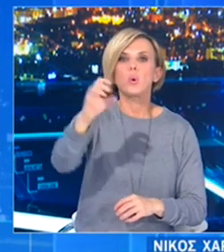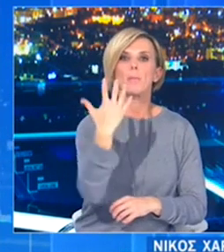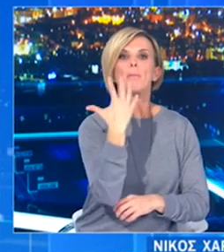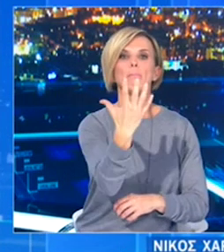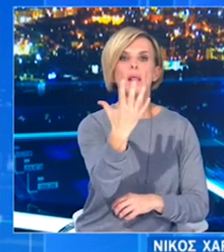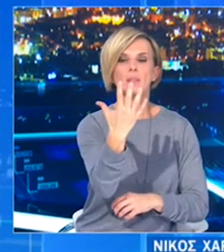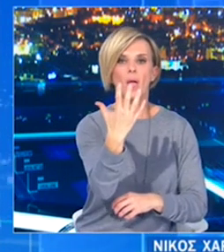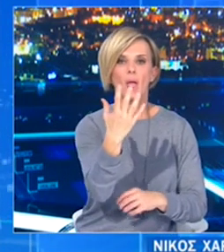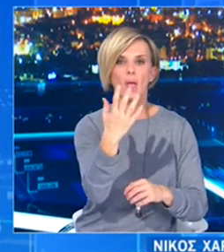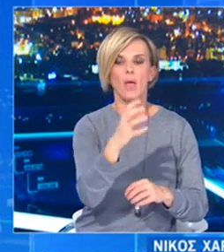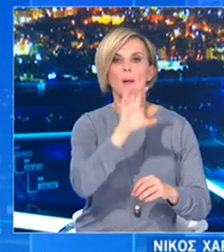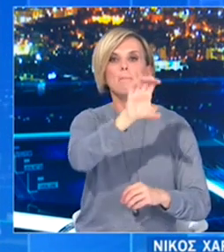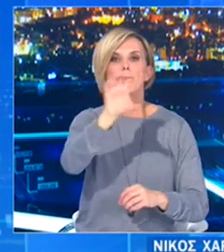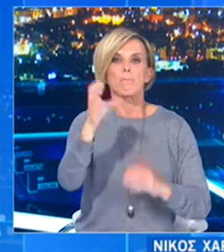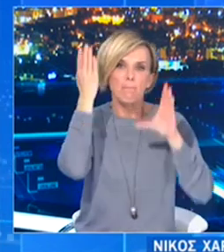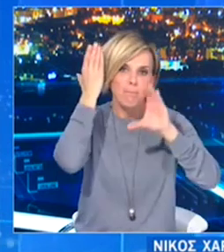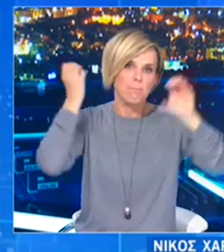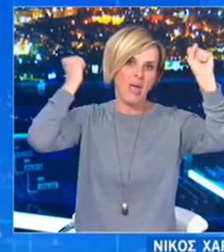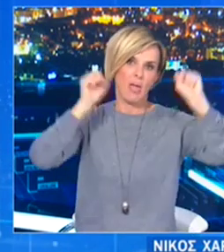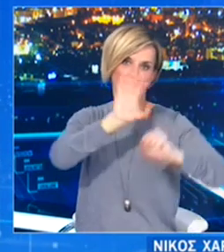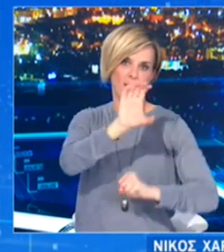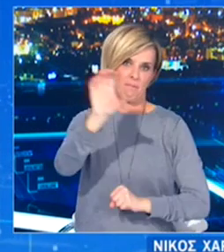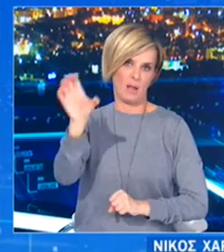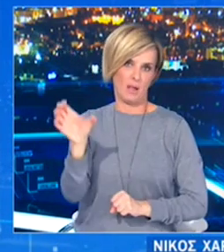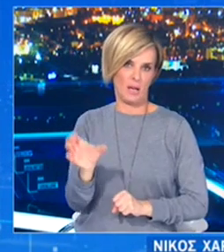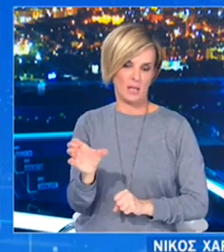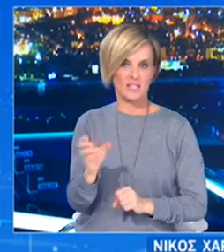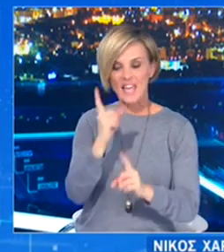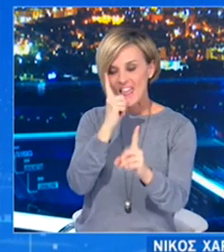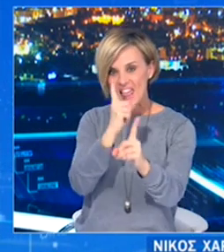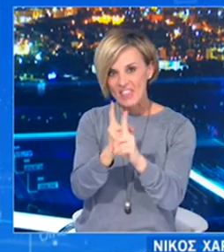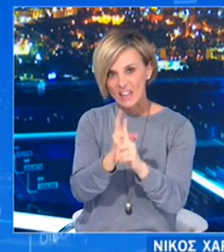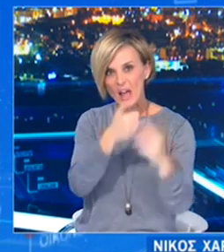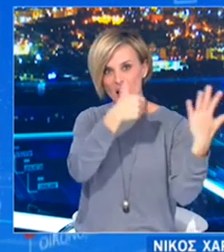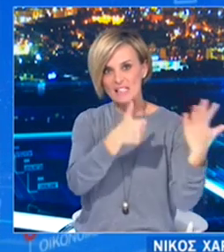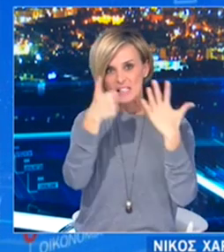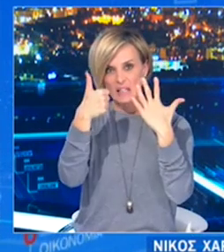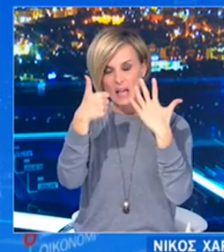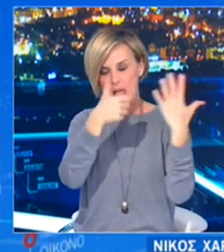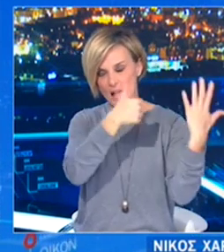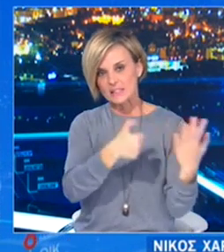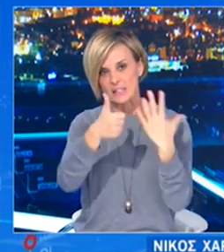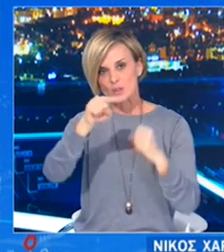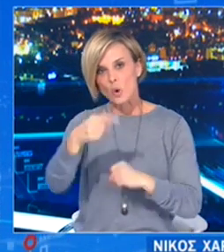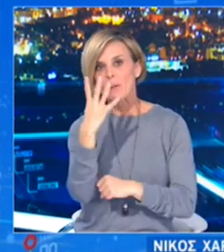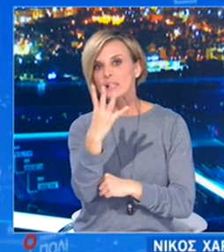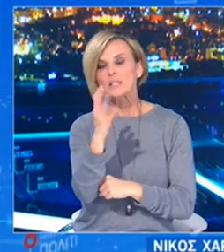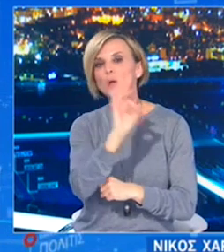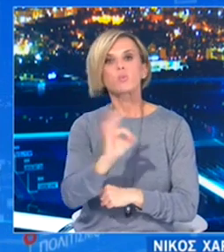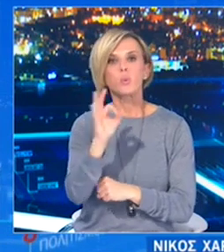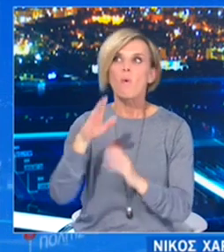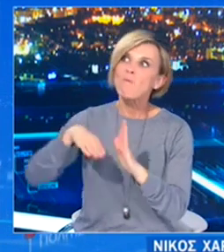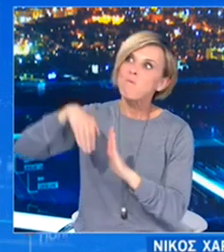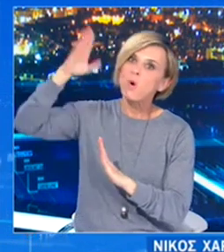από τις 13 περιφέρειες της χώρας. Και ειδικότερα το 66,4% βρίσκεται στο βόρειο τμήμα της